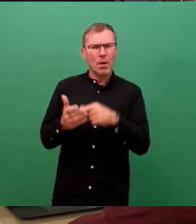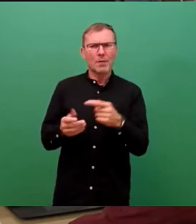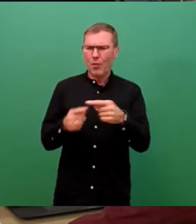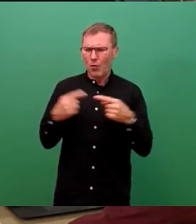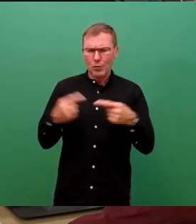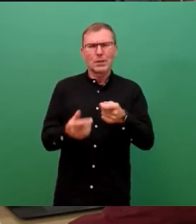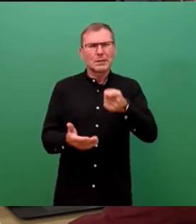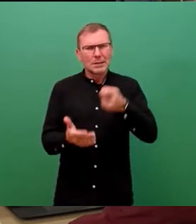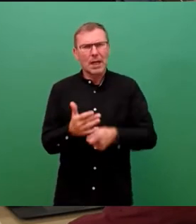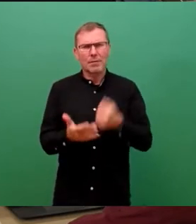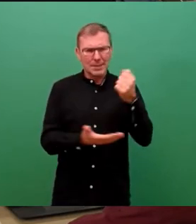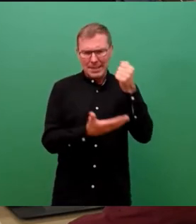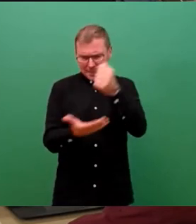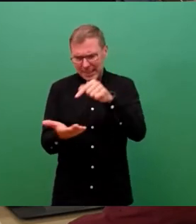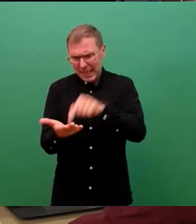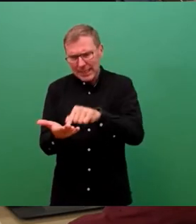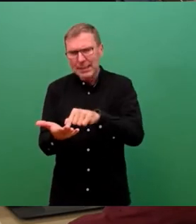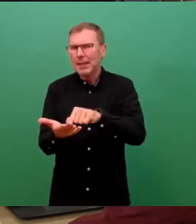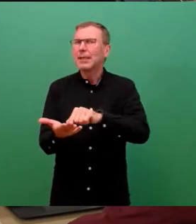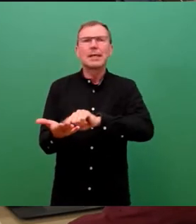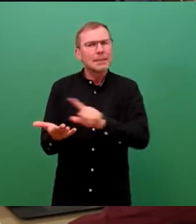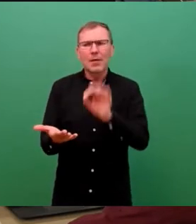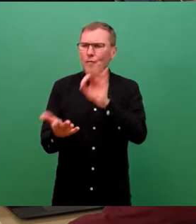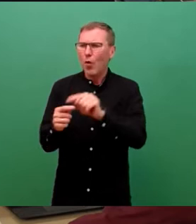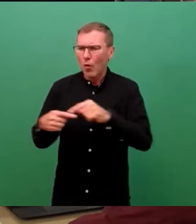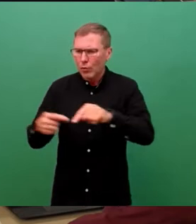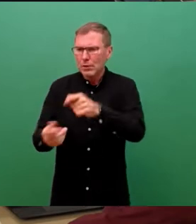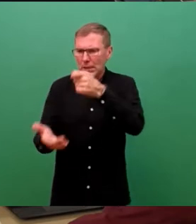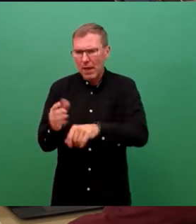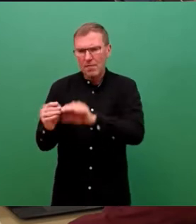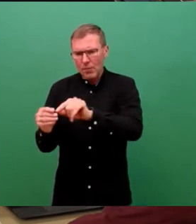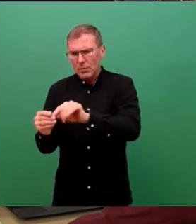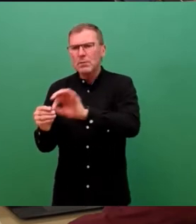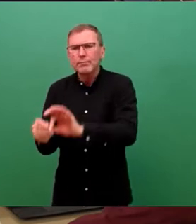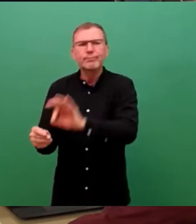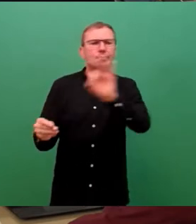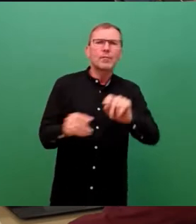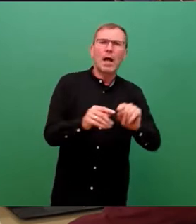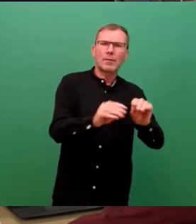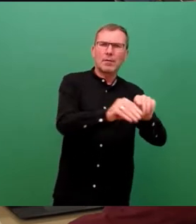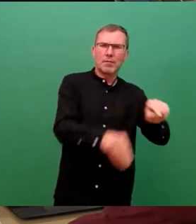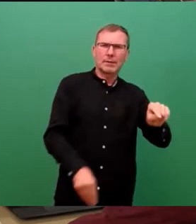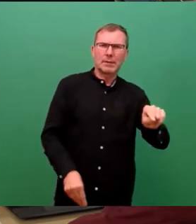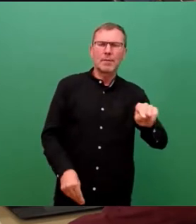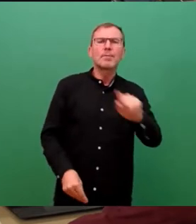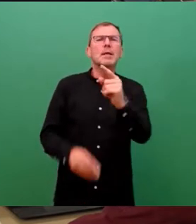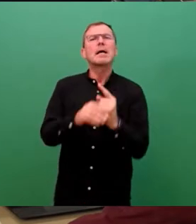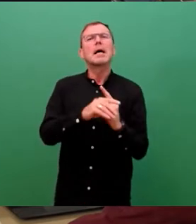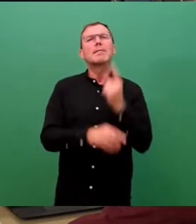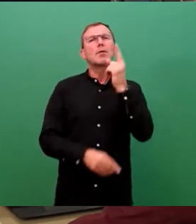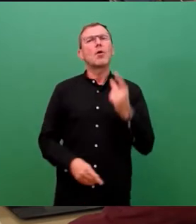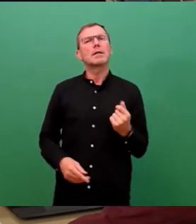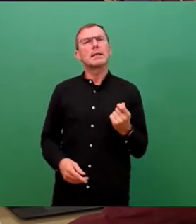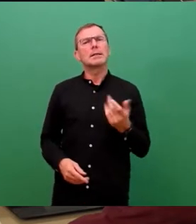eingestellten Mittel nicht ausschließlich für den Grundstückskauf verwendet wurden. Deshalb frage ich Sie, wie hoch sind die Mittel, die seit